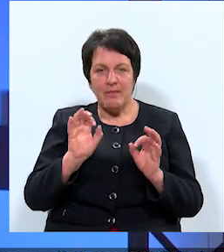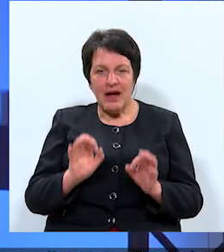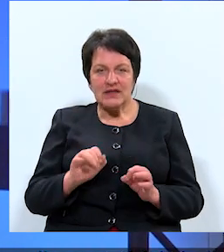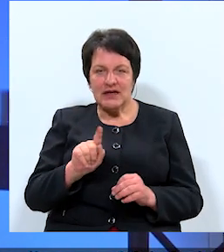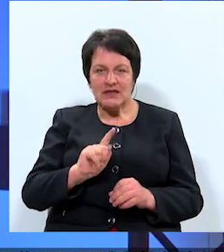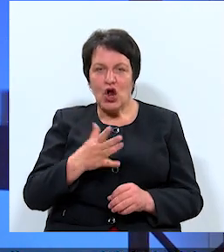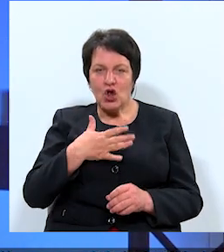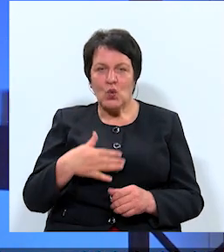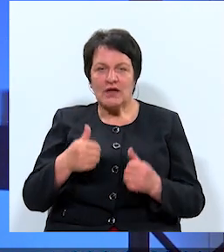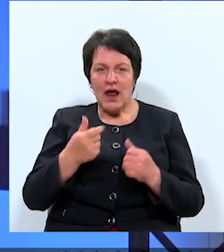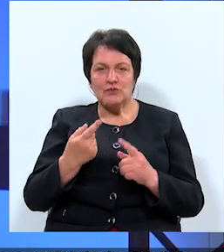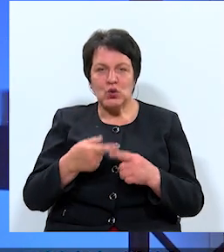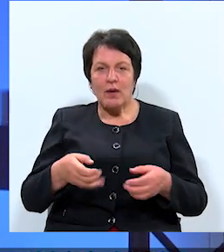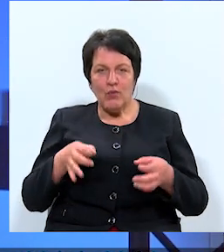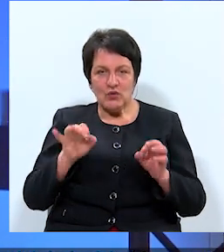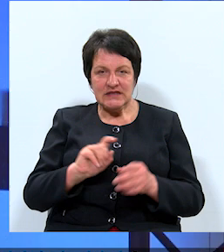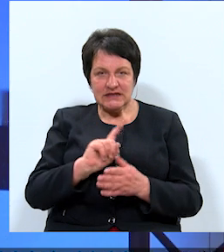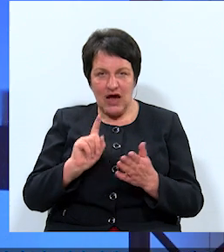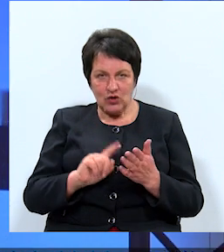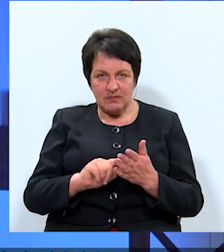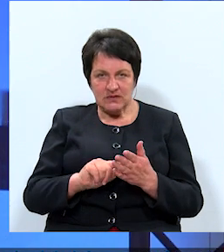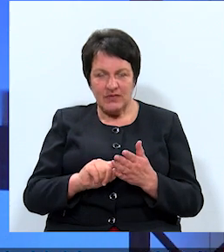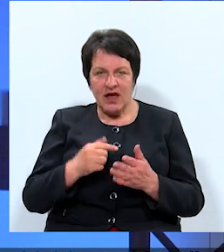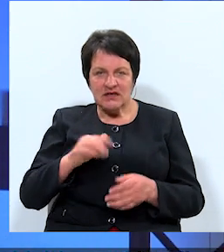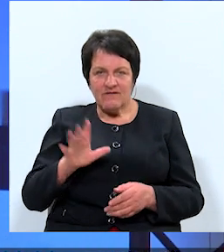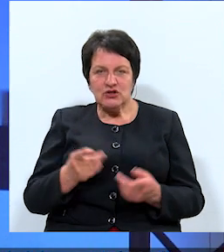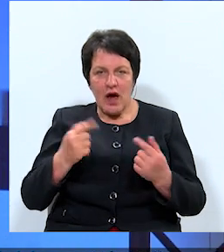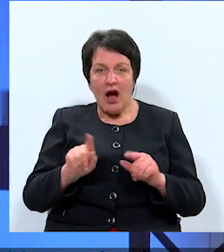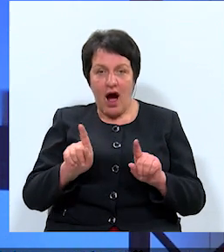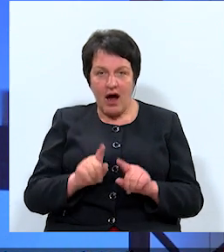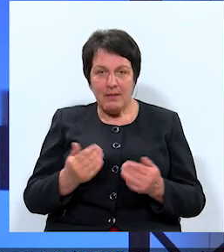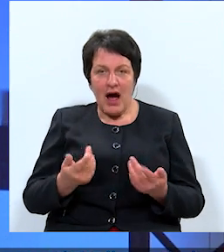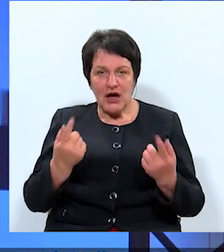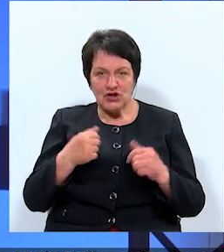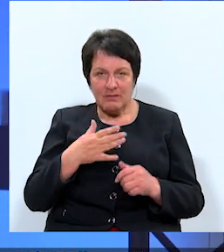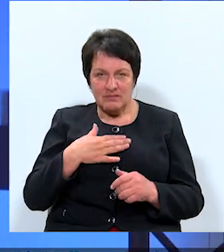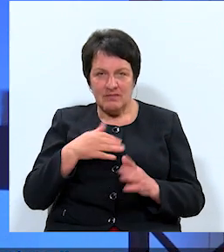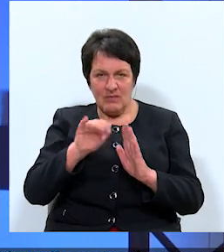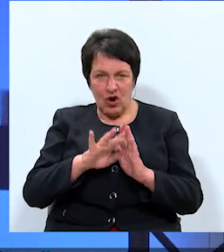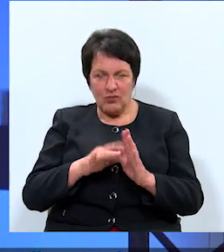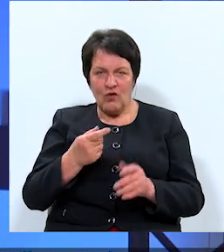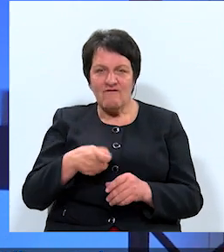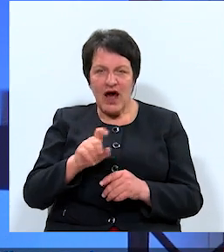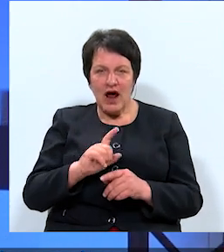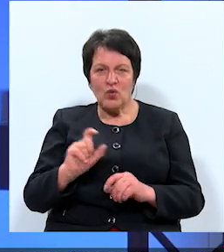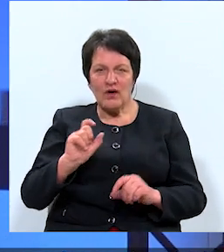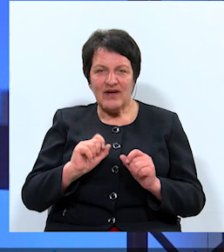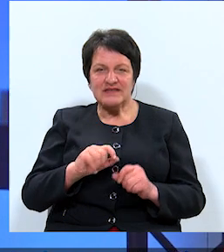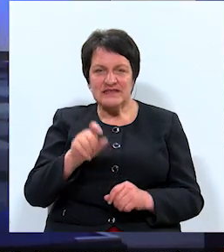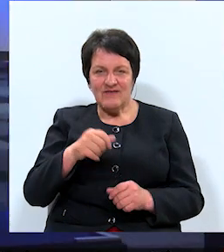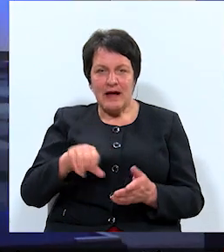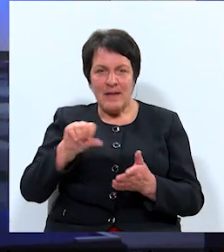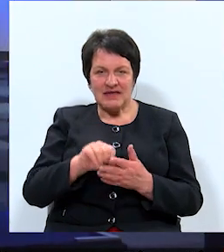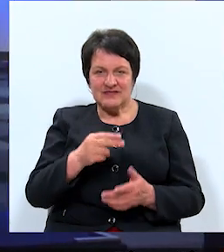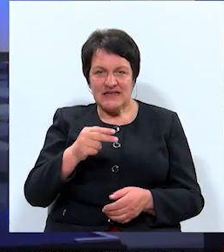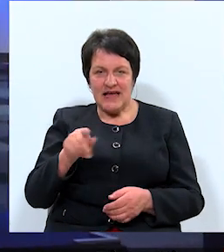tas ir ļoti labs un būtisks jautājums, jo es visu laiku arī pašlaik mēs savā programmā, kur ir vairāki universitātes cilvēki pārstāvēti zezēs, mēs